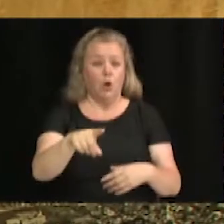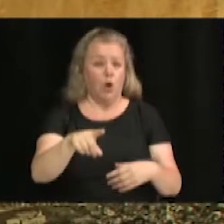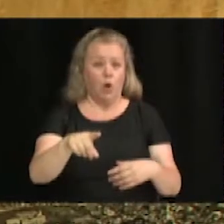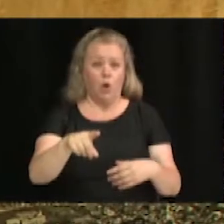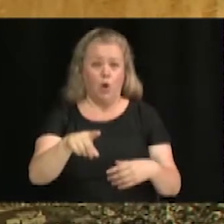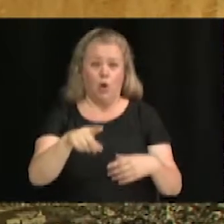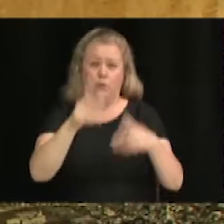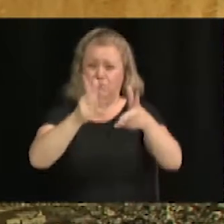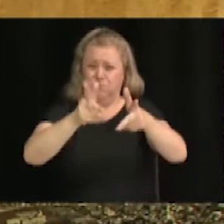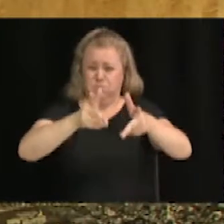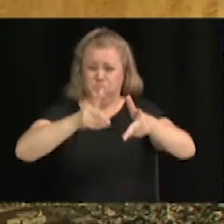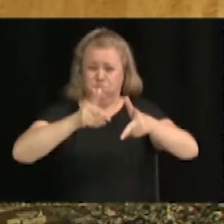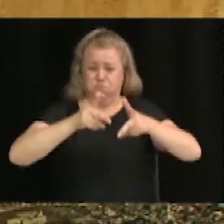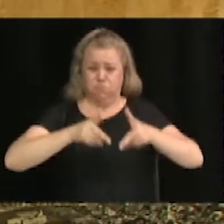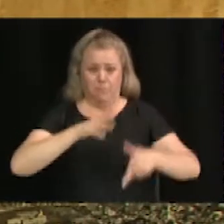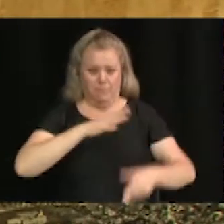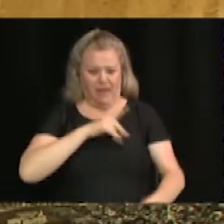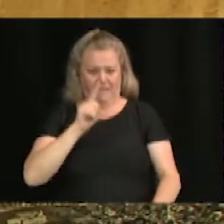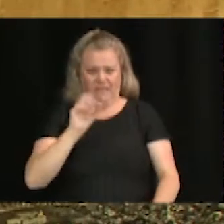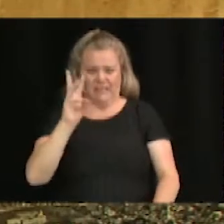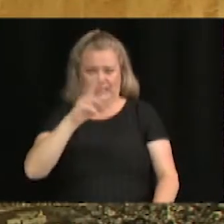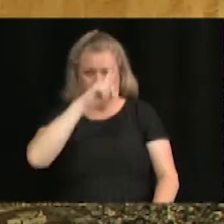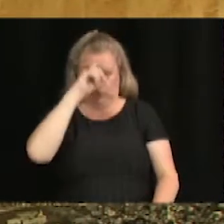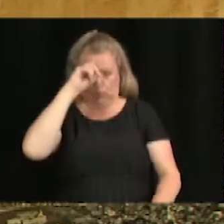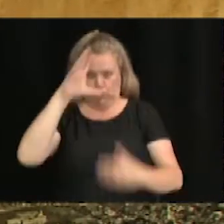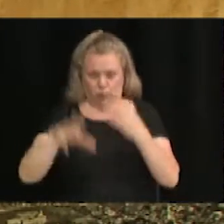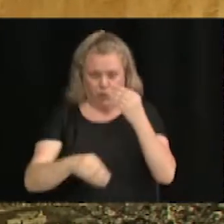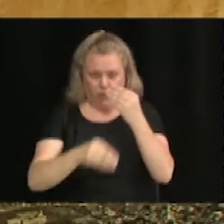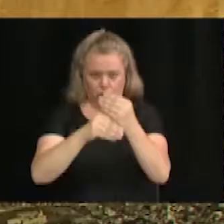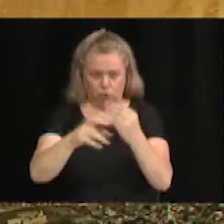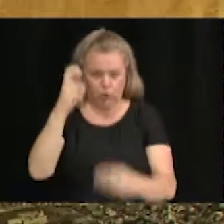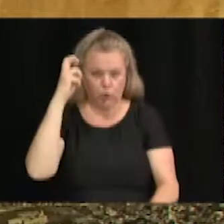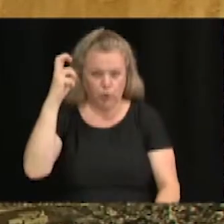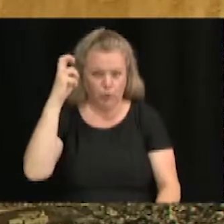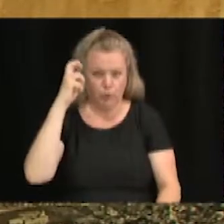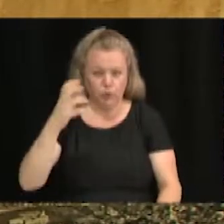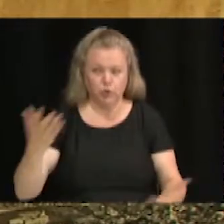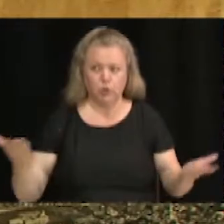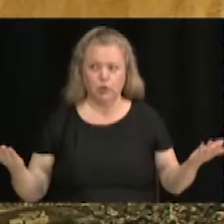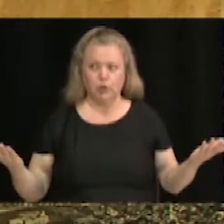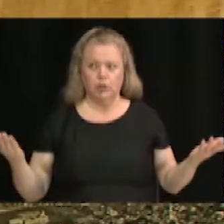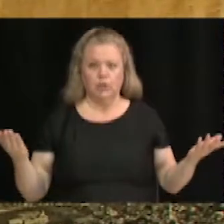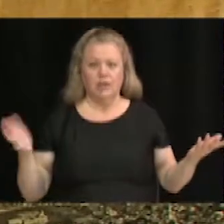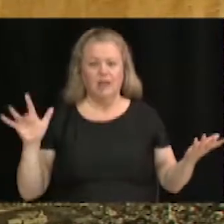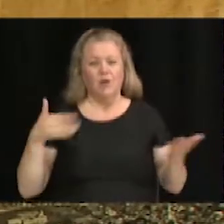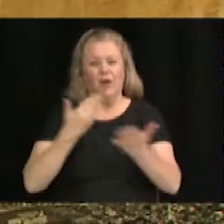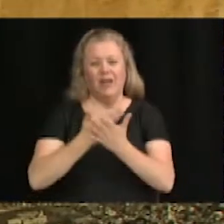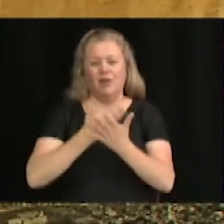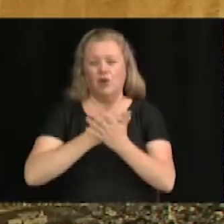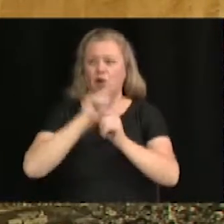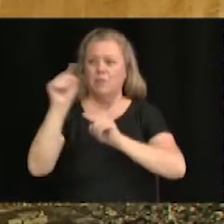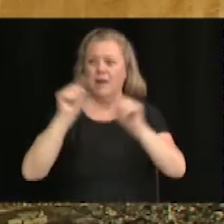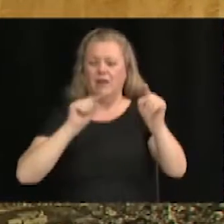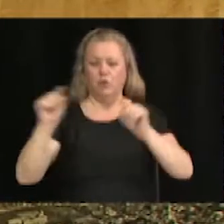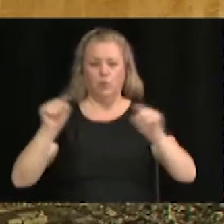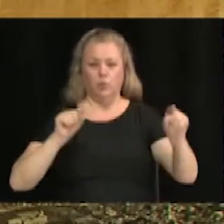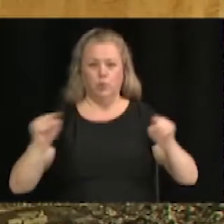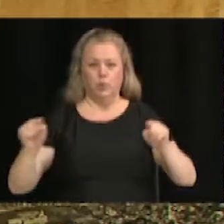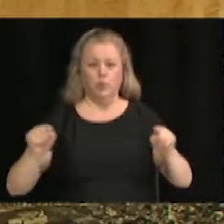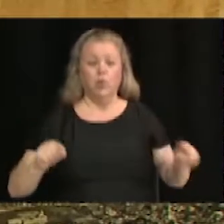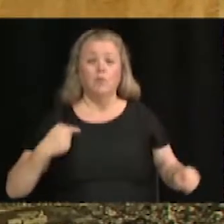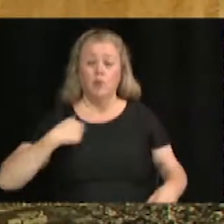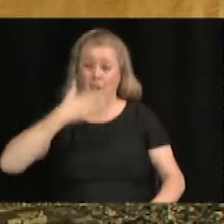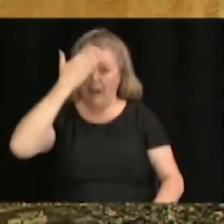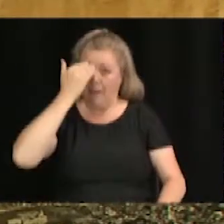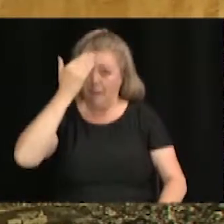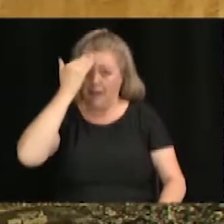autobus scolaires, le 26 à vous, là, ils vont embarquer, Il y a des écoles un peu partout en ville. Puis j'ai encore à mémoire la petite fille d'11